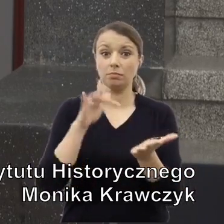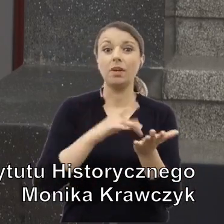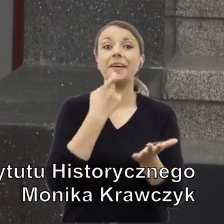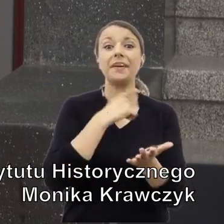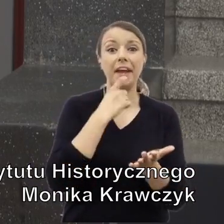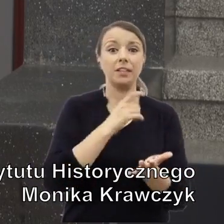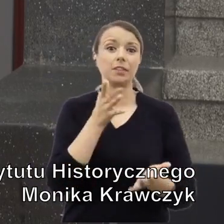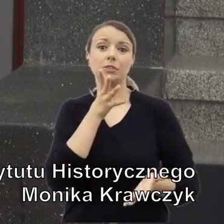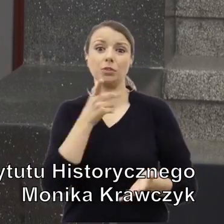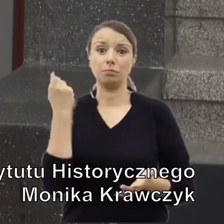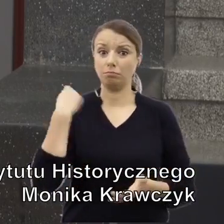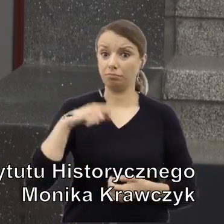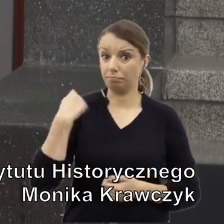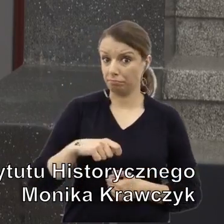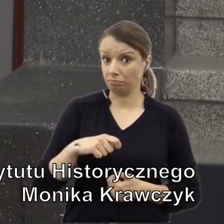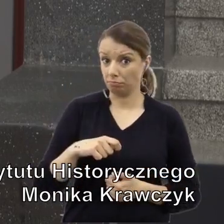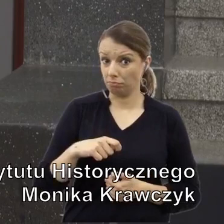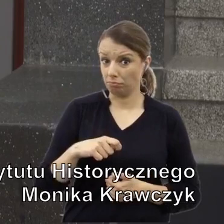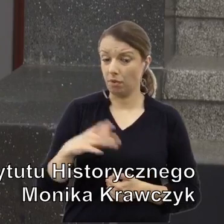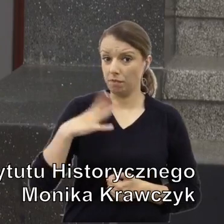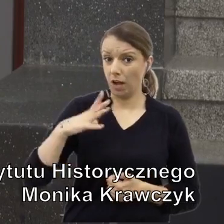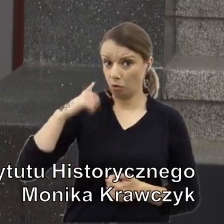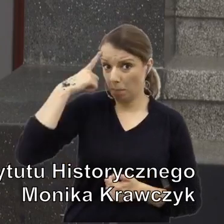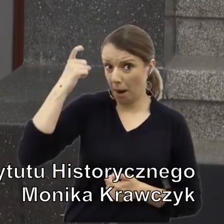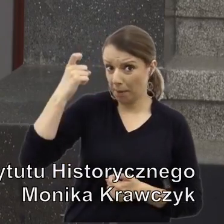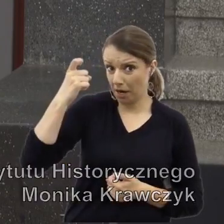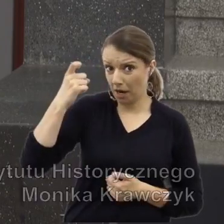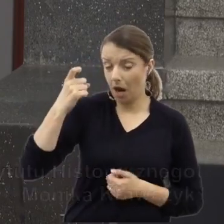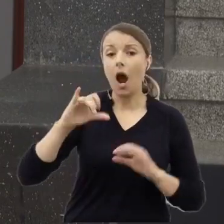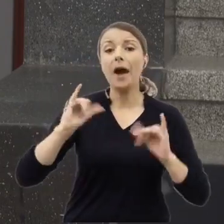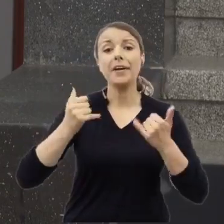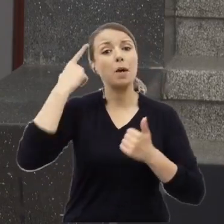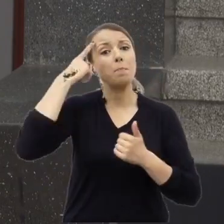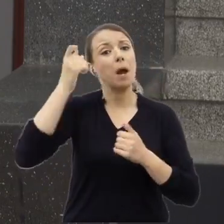Jak o tą pamięć zadbać?